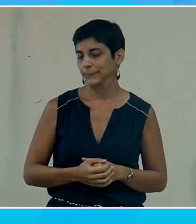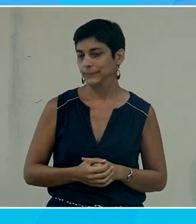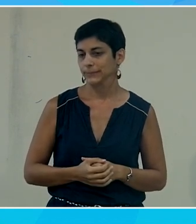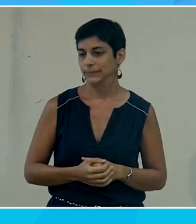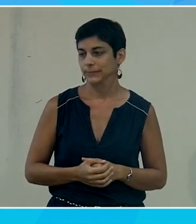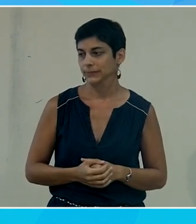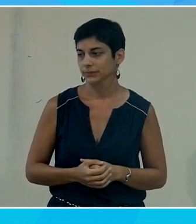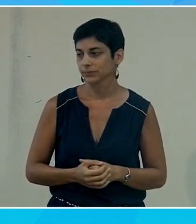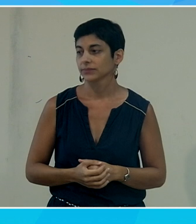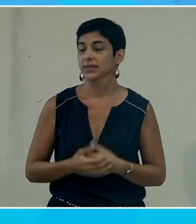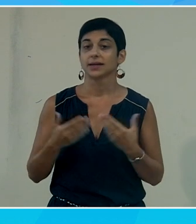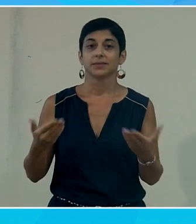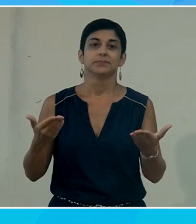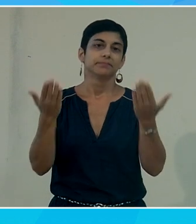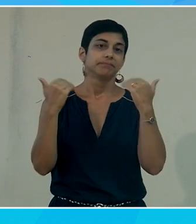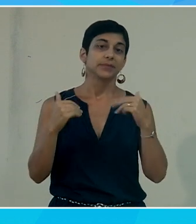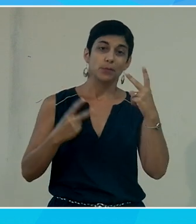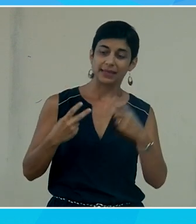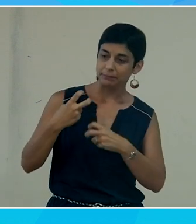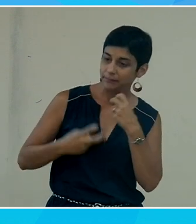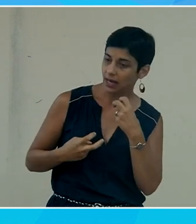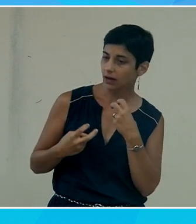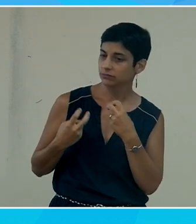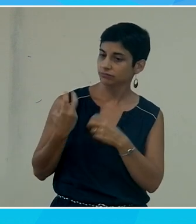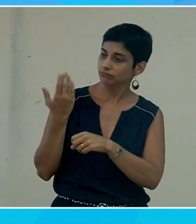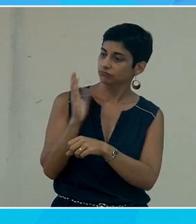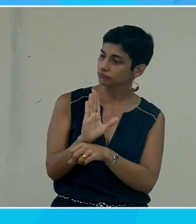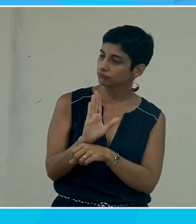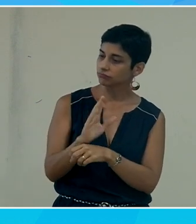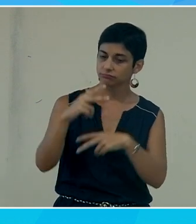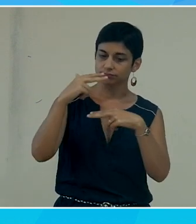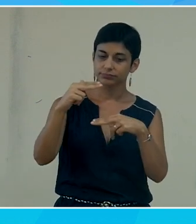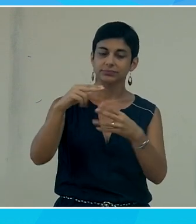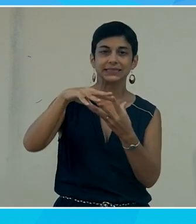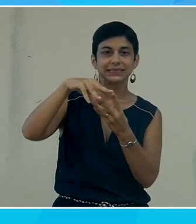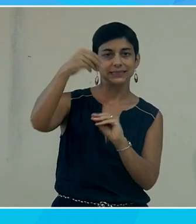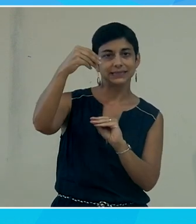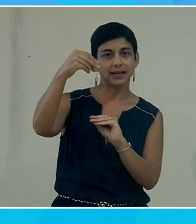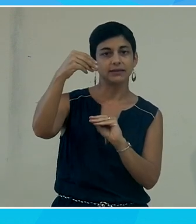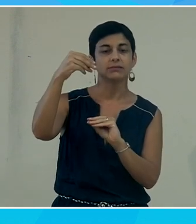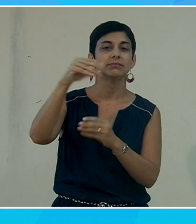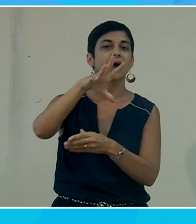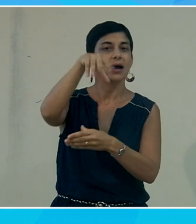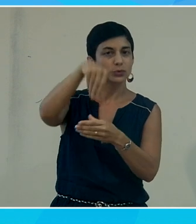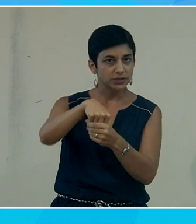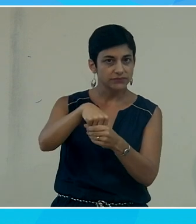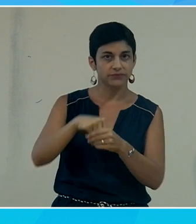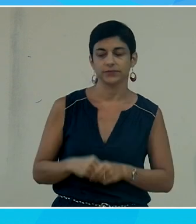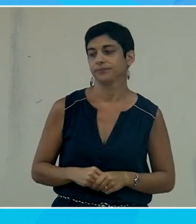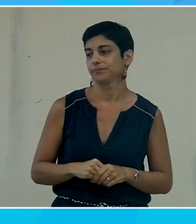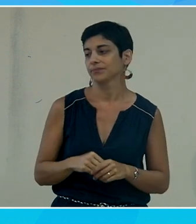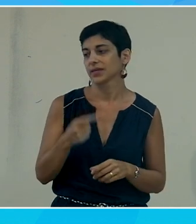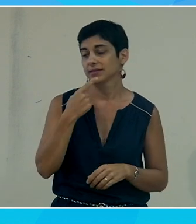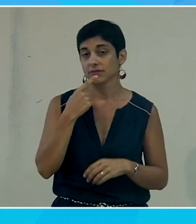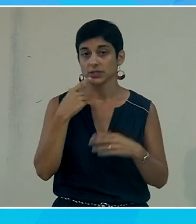je vais passer peut-être à Pierre sur la partie justement de design inclusif donc de conception a priori a